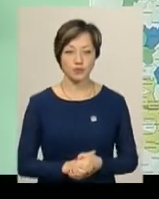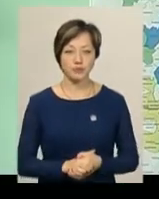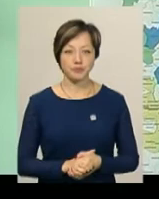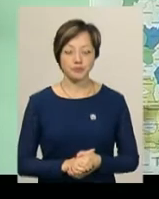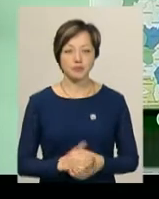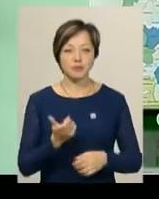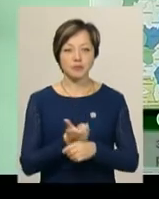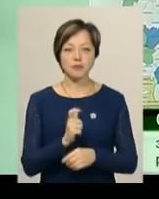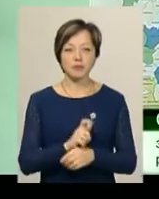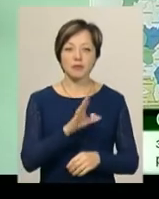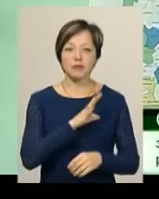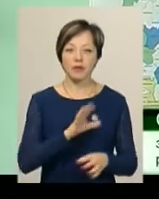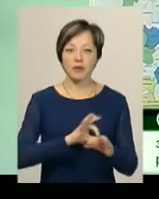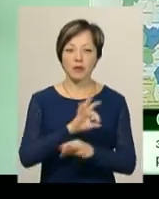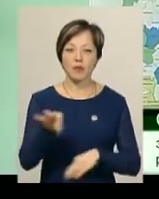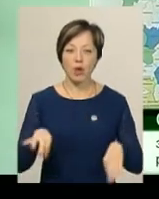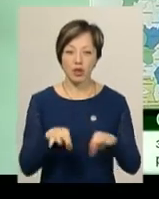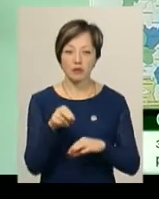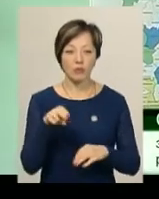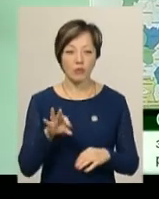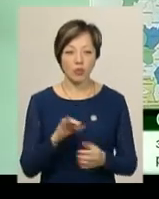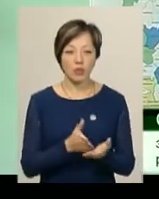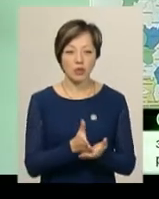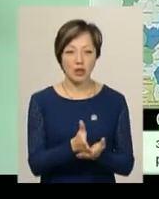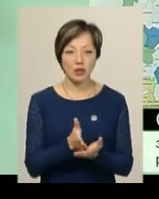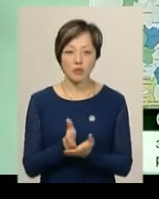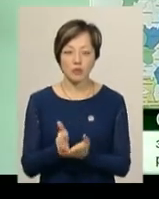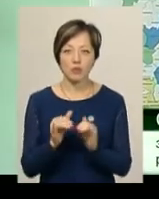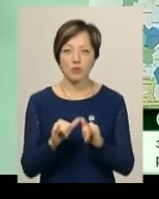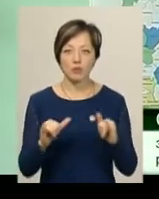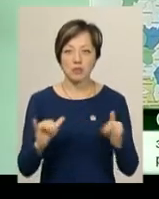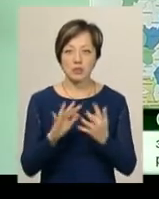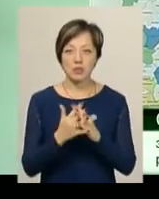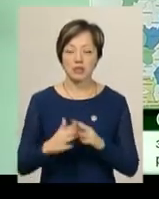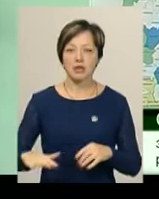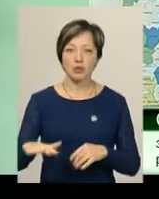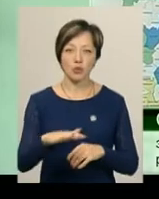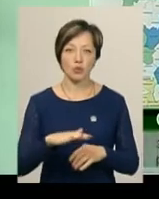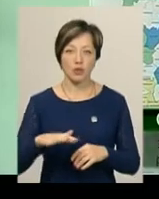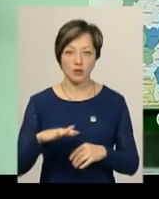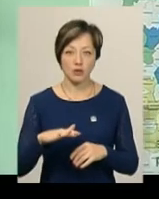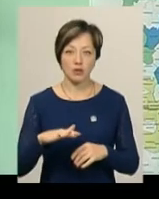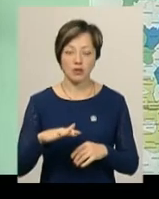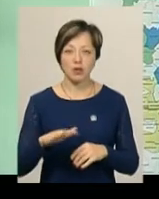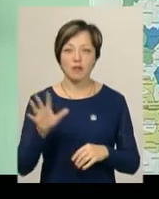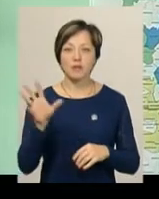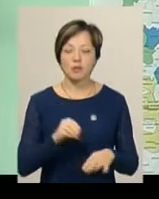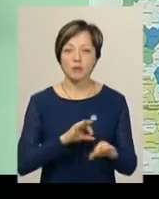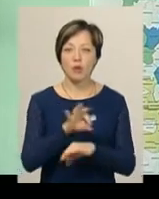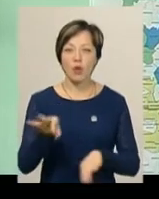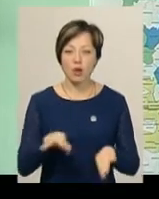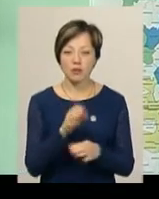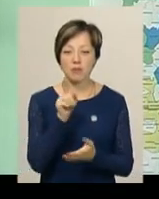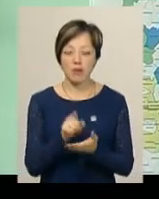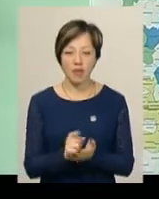Найбільше було проєктів по напрямку розвиток сільських територій. Всі проєкти мали